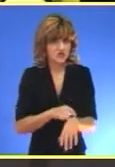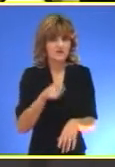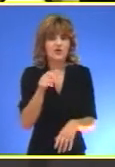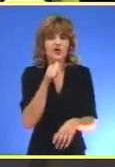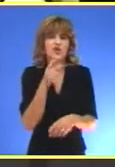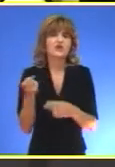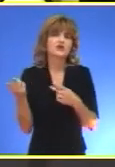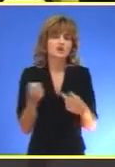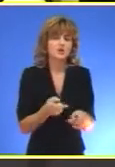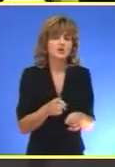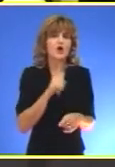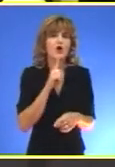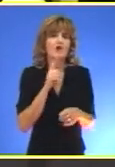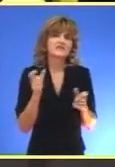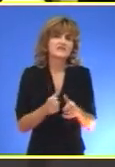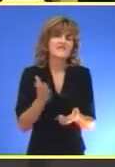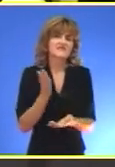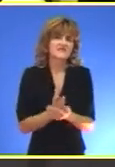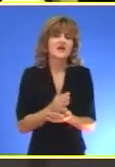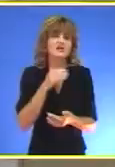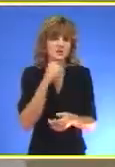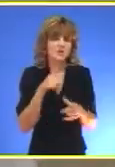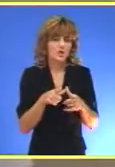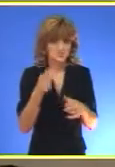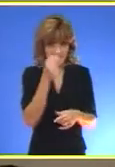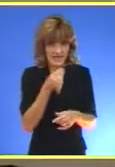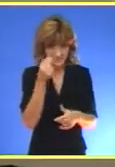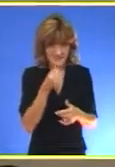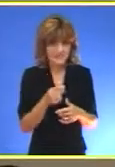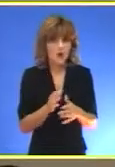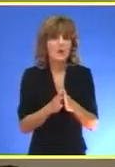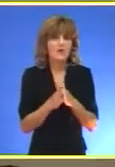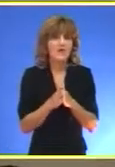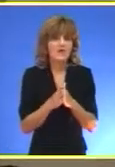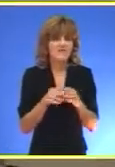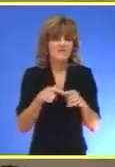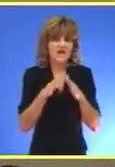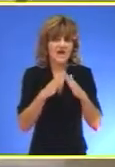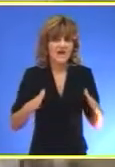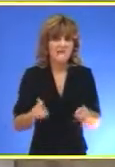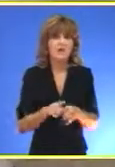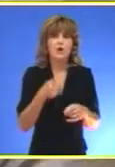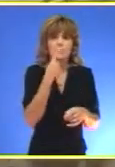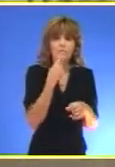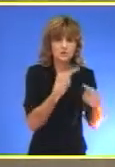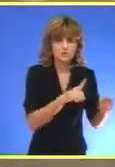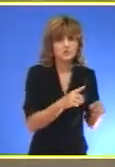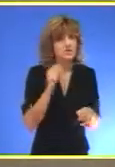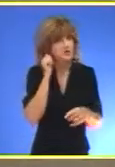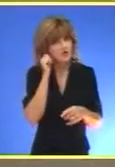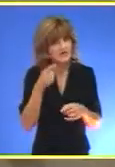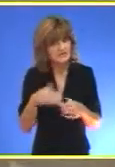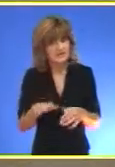doček šabata koji se slavi svake subote u sedmici Molitveni hram je odvojen na muški i ženski deo